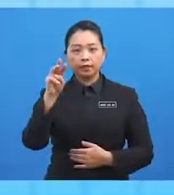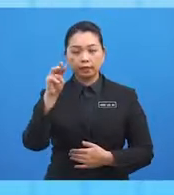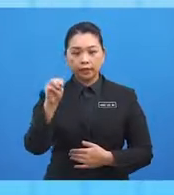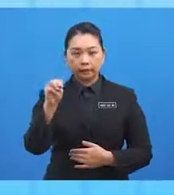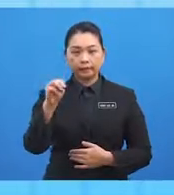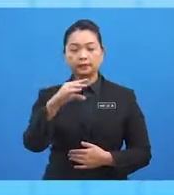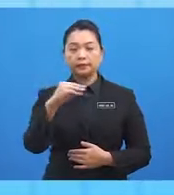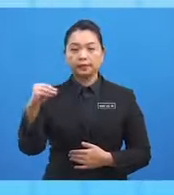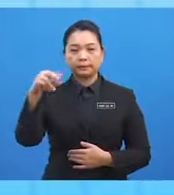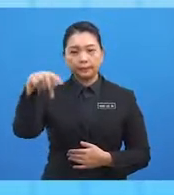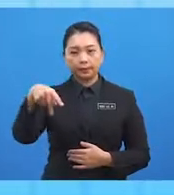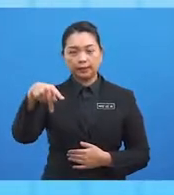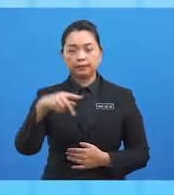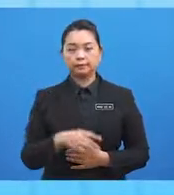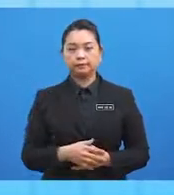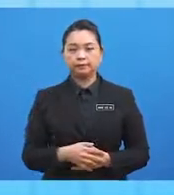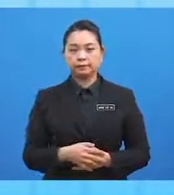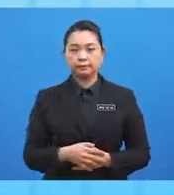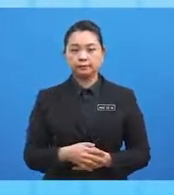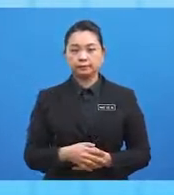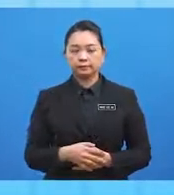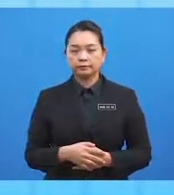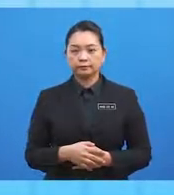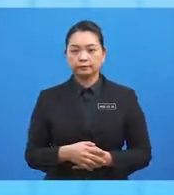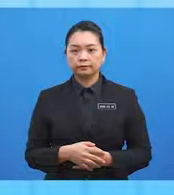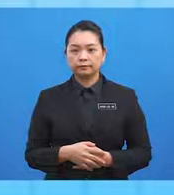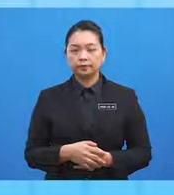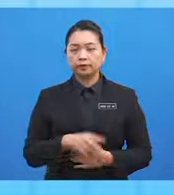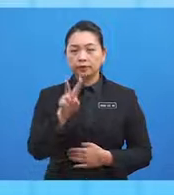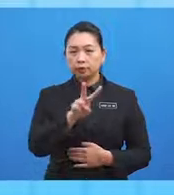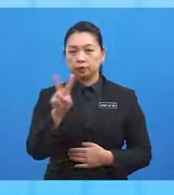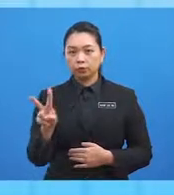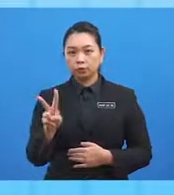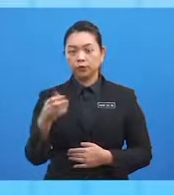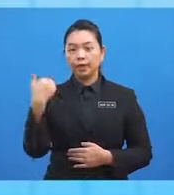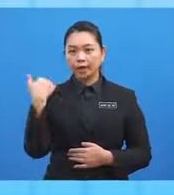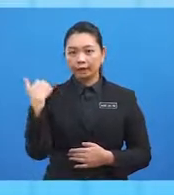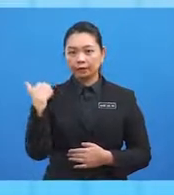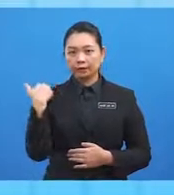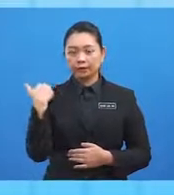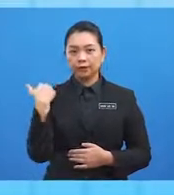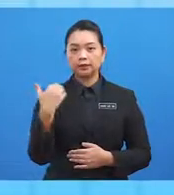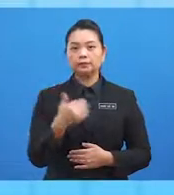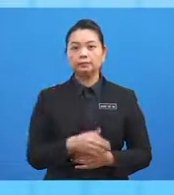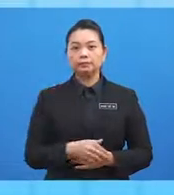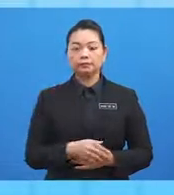titik M dan titik P kedua-duanya berada di bahagian timur.